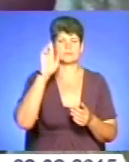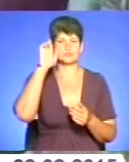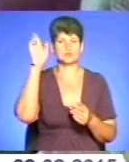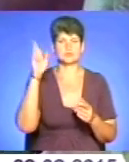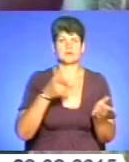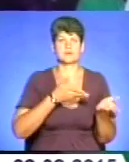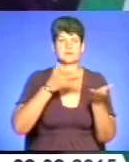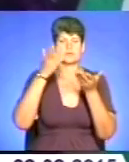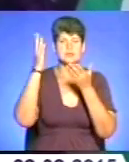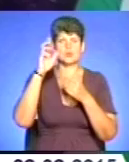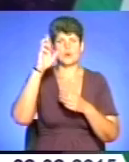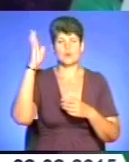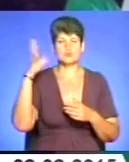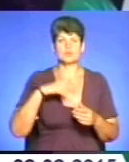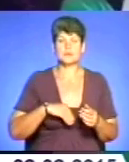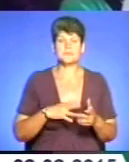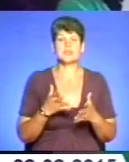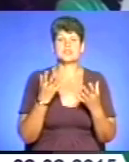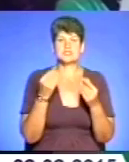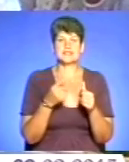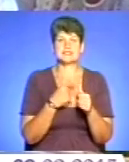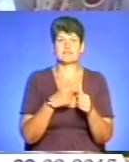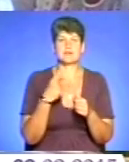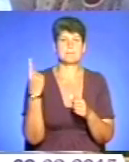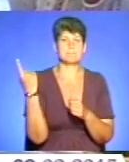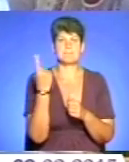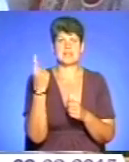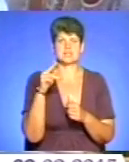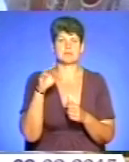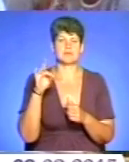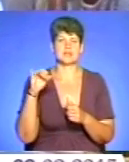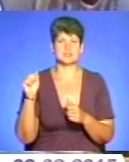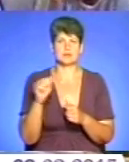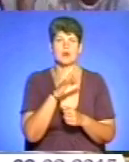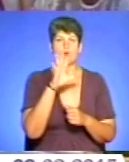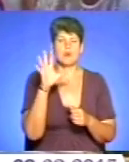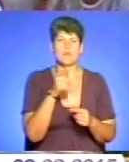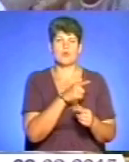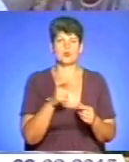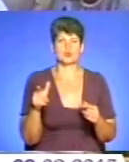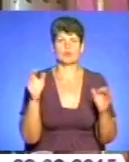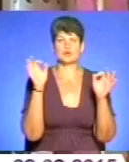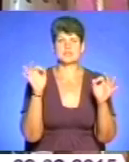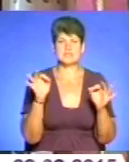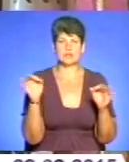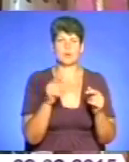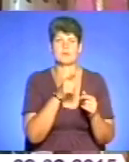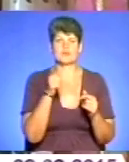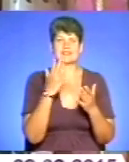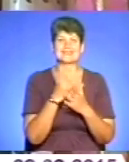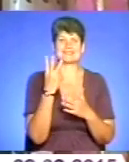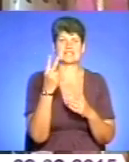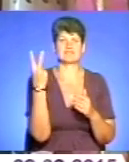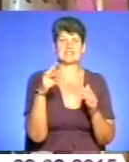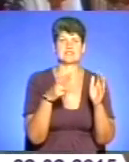народі свято Успіння Пресвятої Богородиці ще називають першою Пречистою. Протягом осіннього періоду є три Пречисті – 28